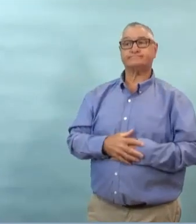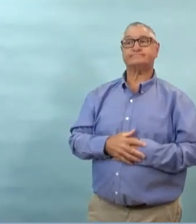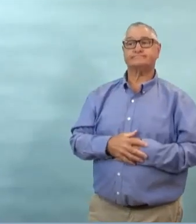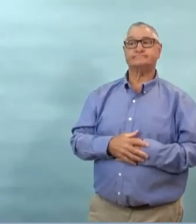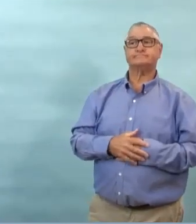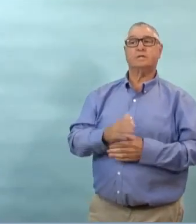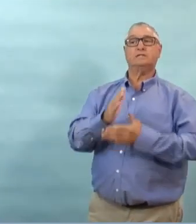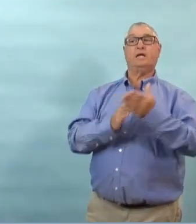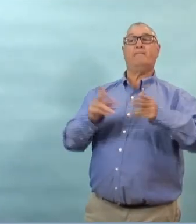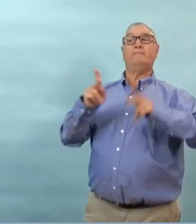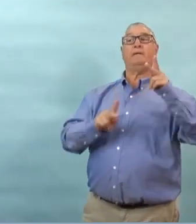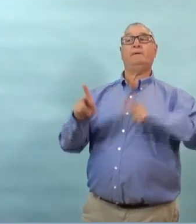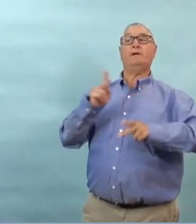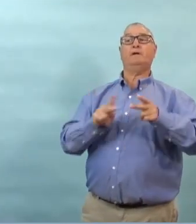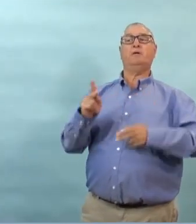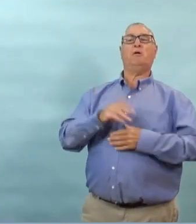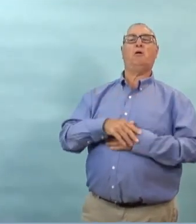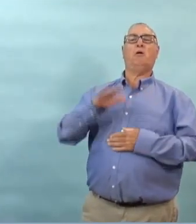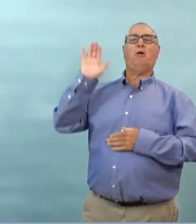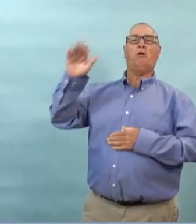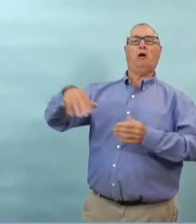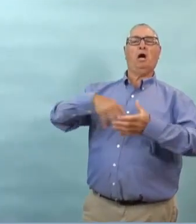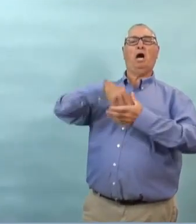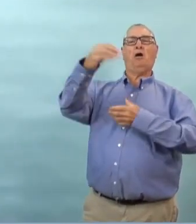vue d'ensemble